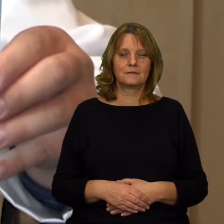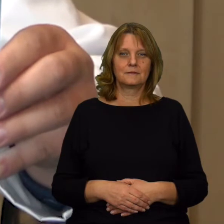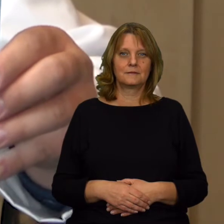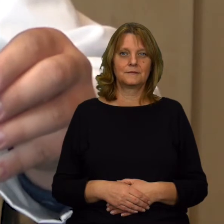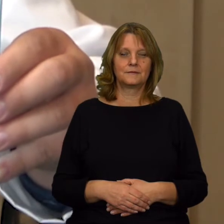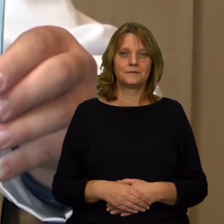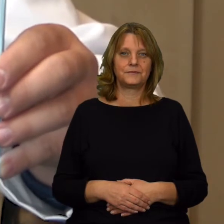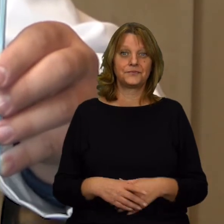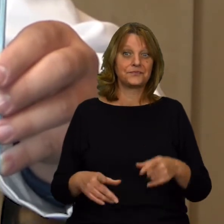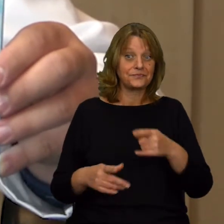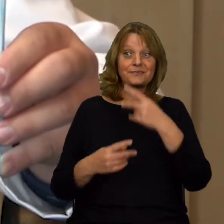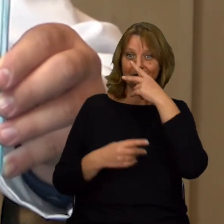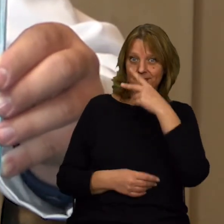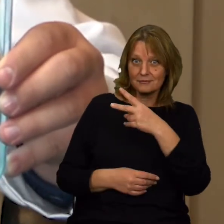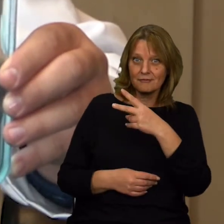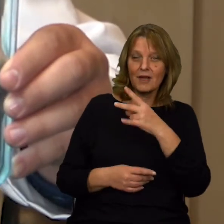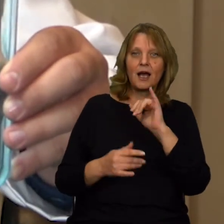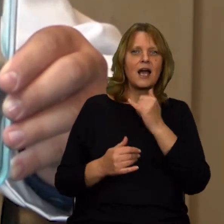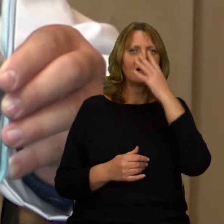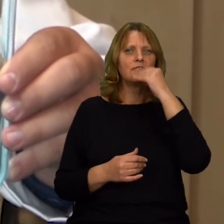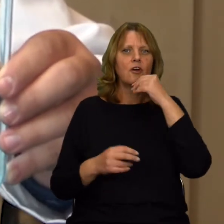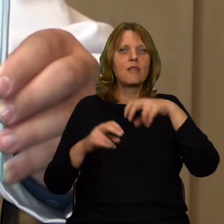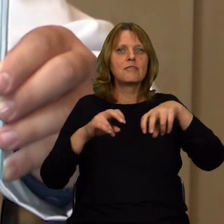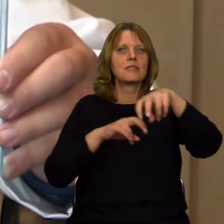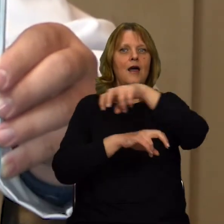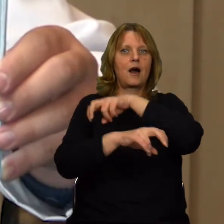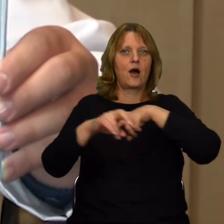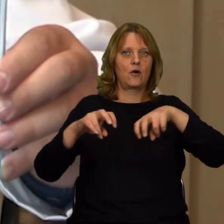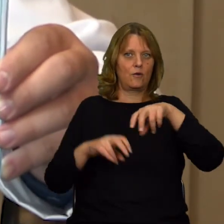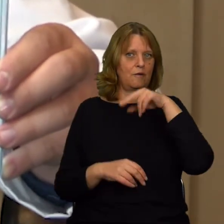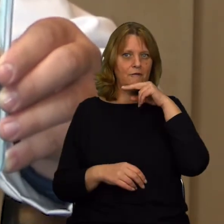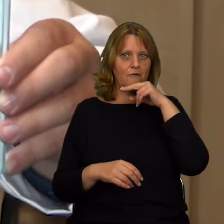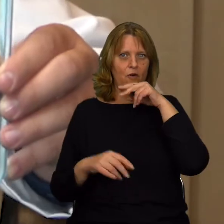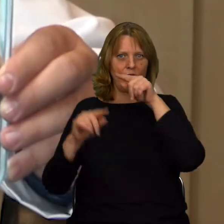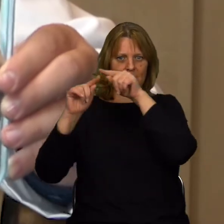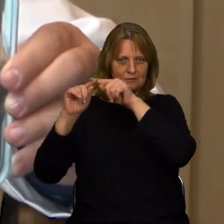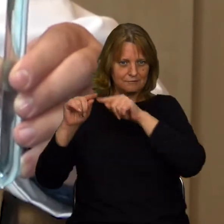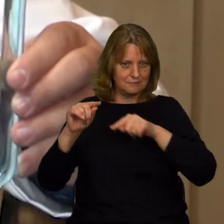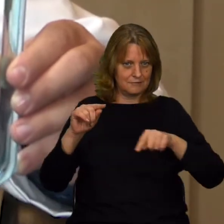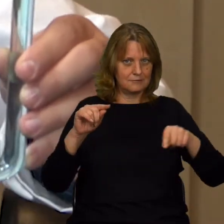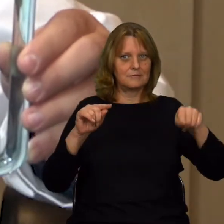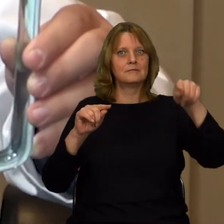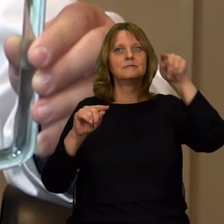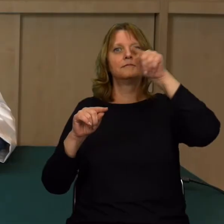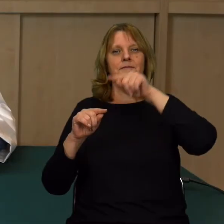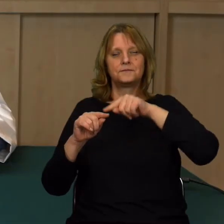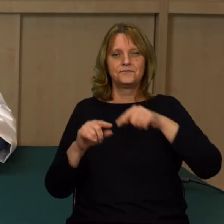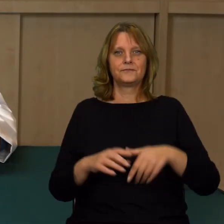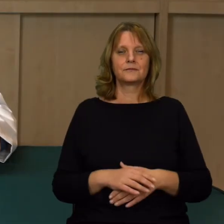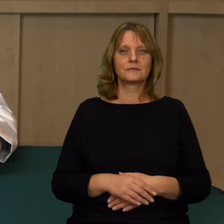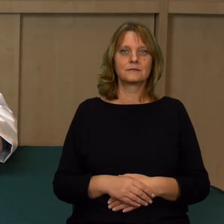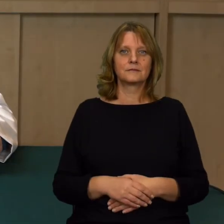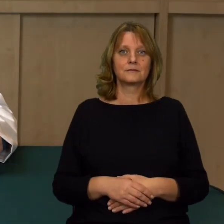Dzięki czemu widzimy ruch cieczy, która podróżuje tutaj, niczym w